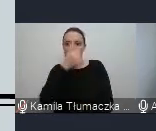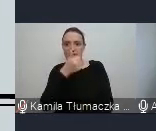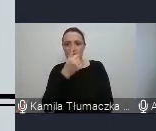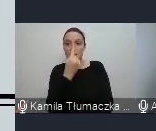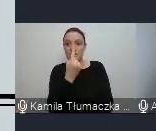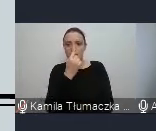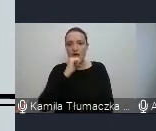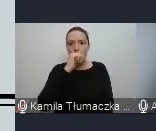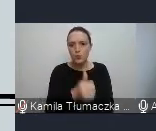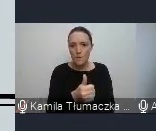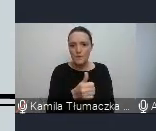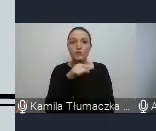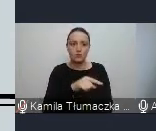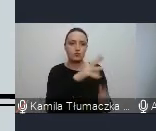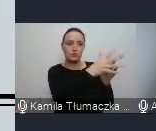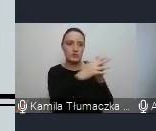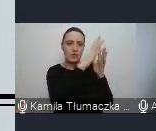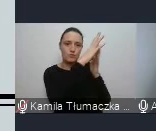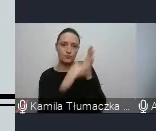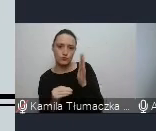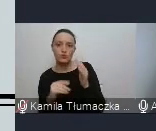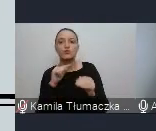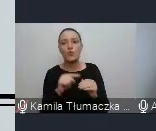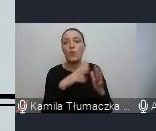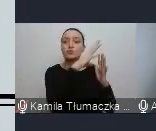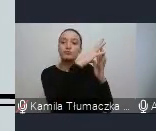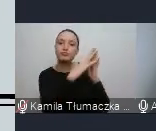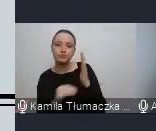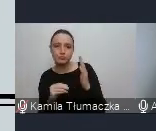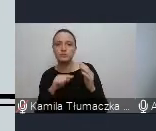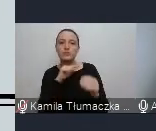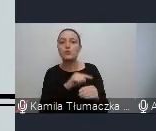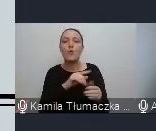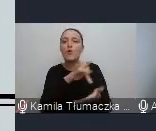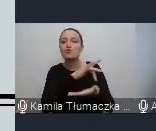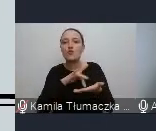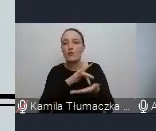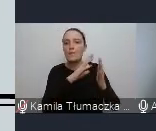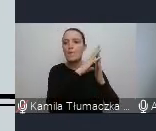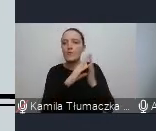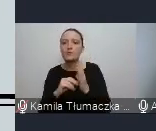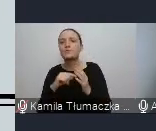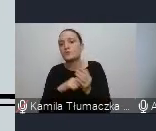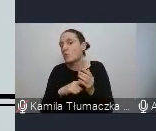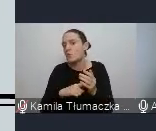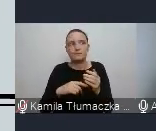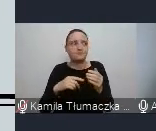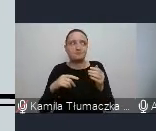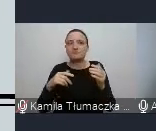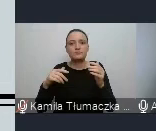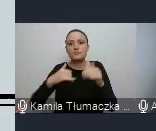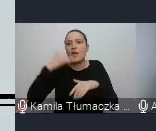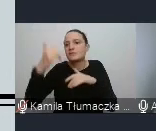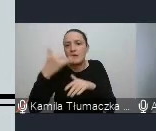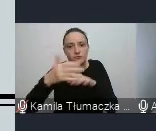W wymieniu statusu takiej repliki to nie jest coś, co jest dane nam dożywotnie. My co roku zdajemy